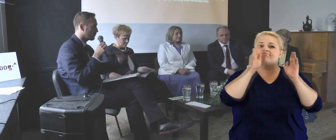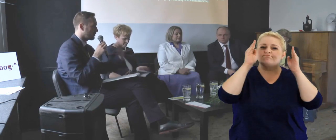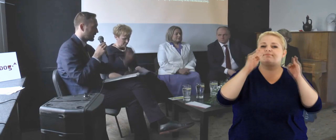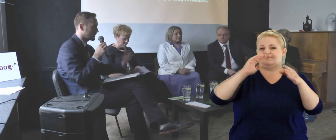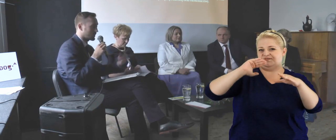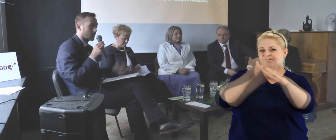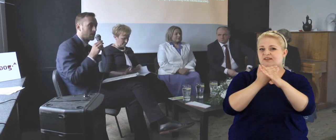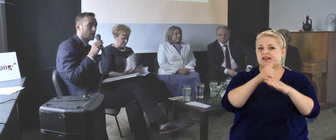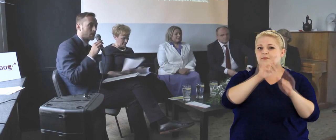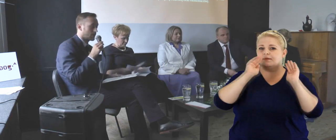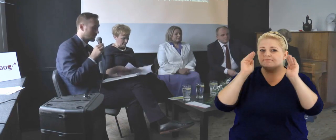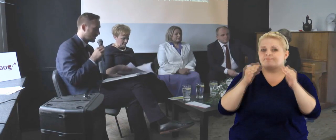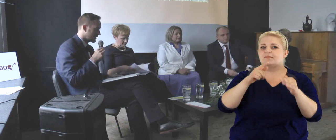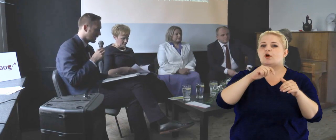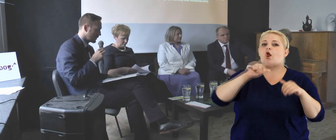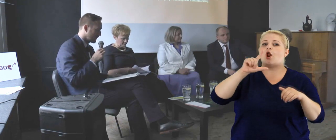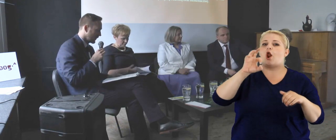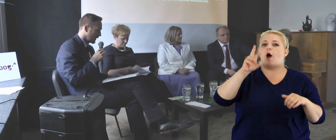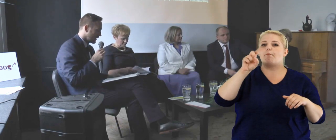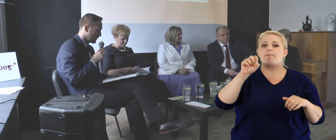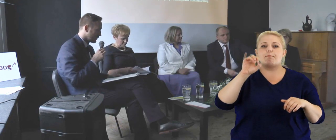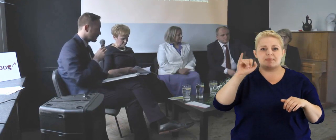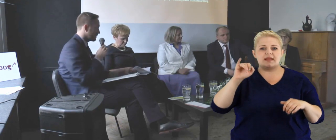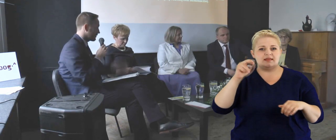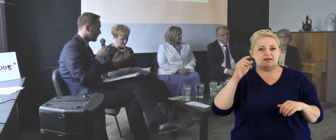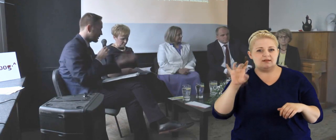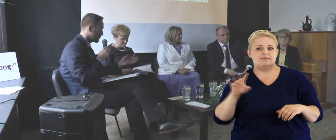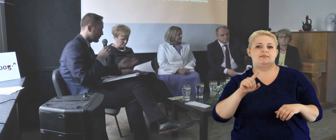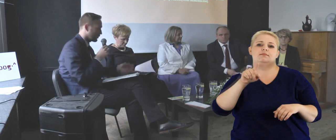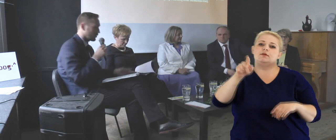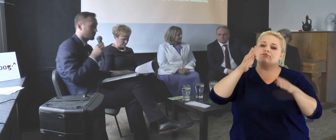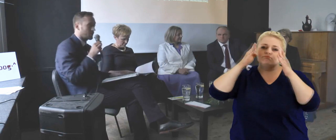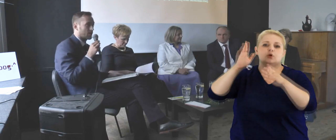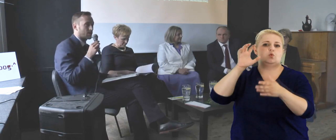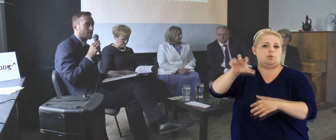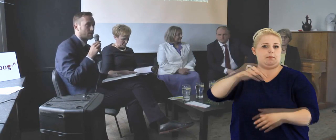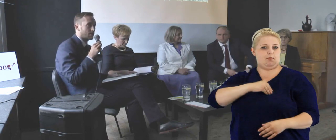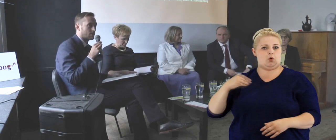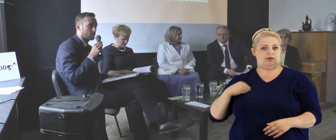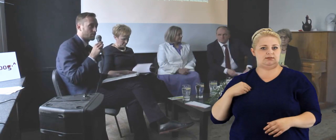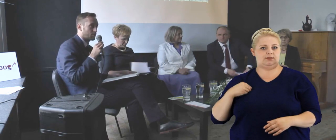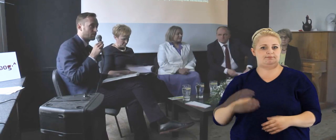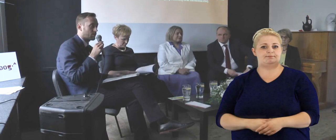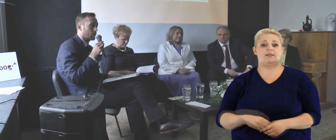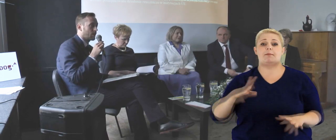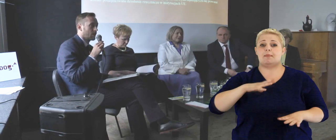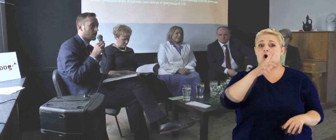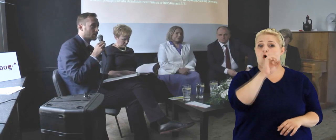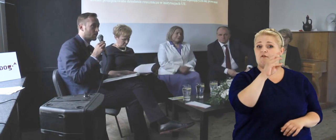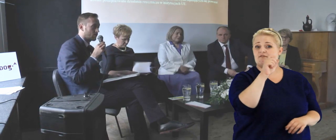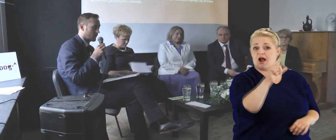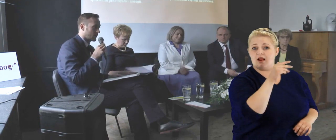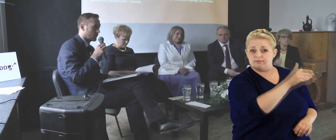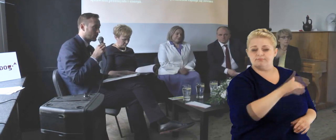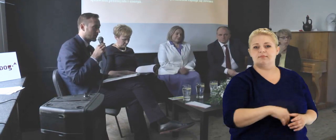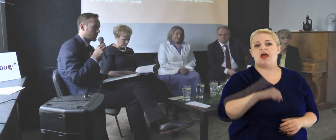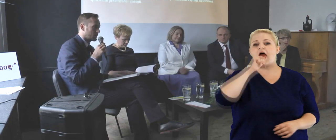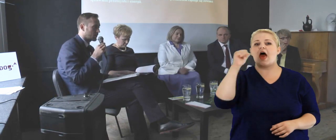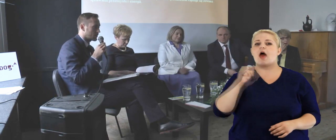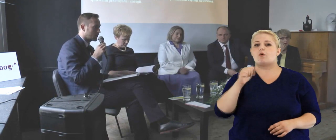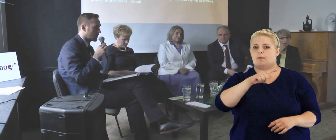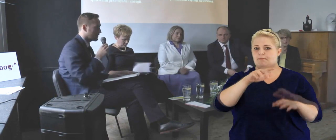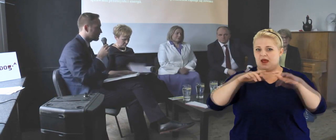żeby też lobbowali za interesami polskimi. Tu też podobnie jak, jak doktor Paweł Kowal,